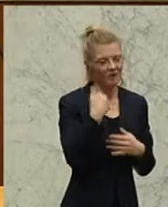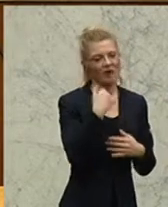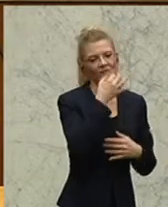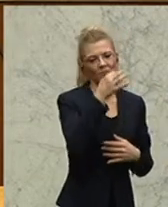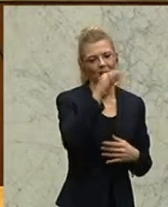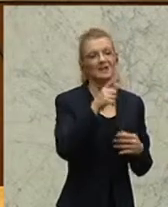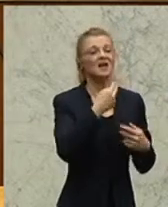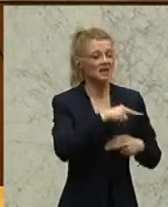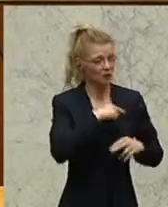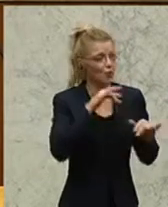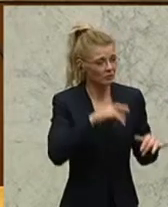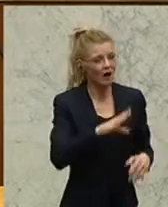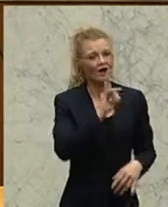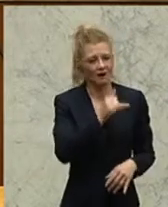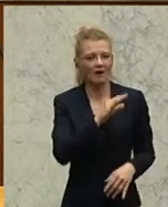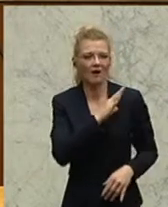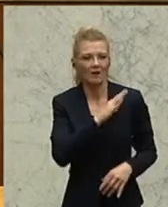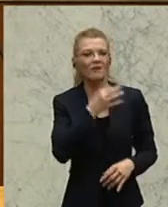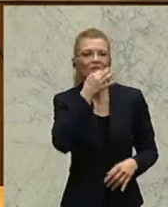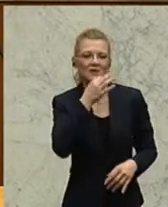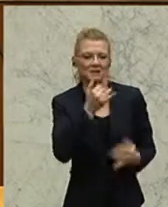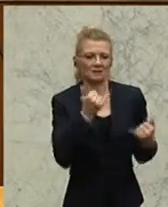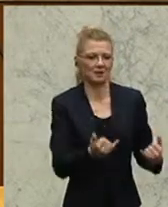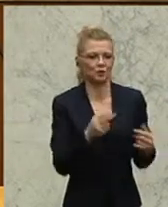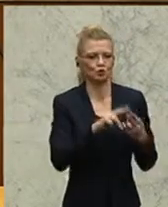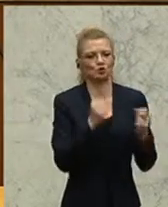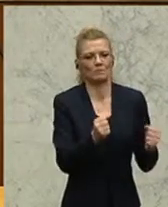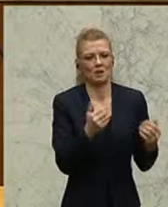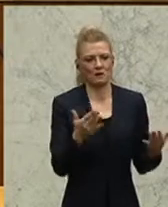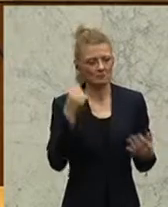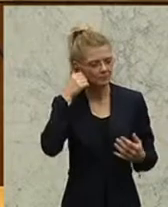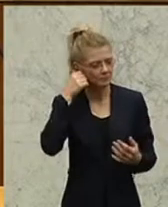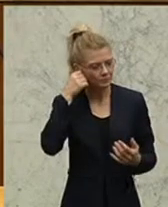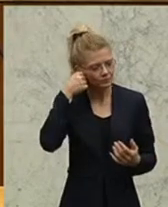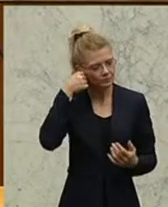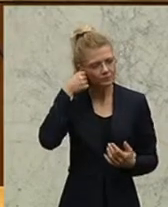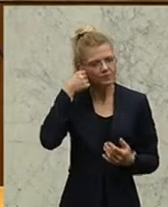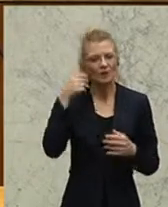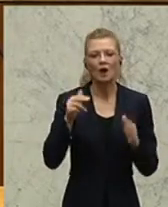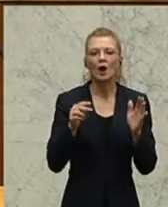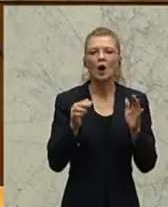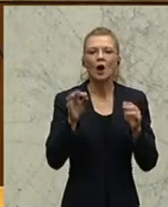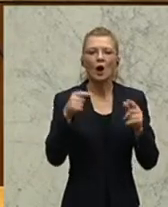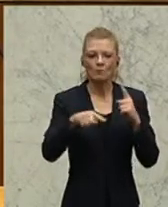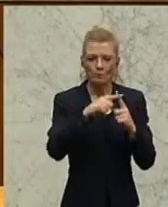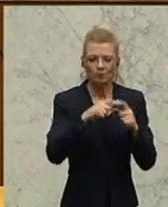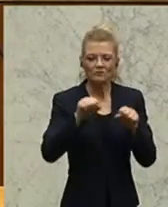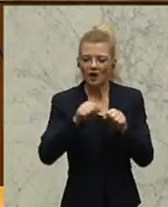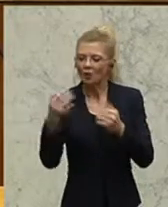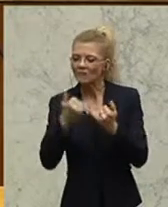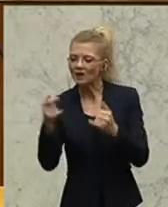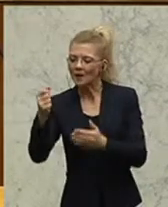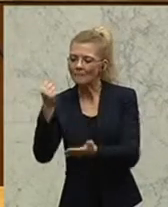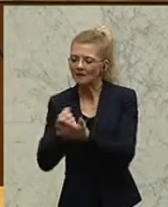jedenfalls besser geworden und stabilisiert worden. Positiv waren auch die Entwicklungen des Patentamtes, wo es